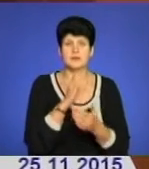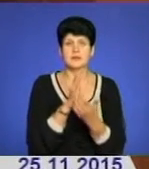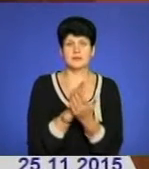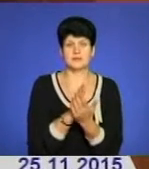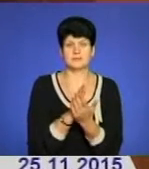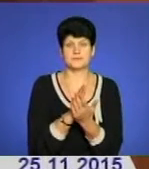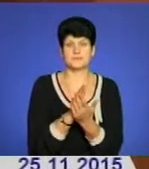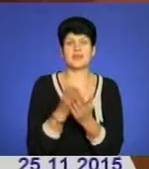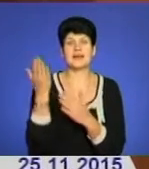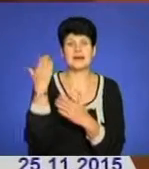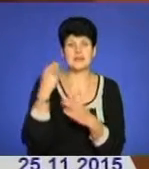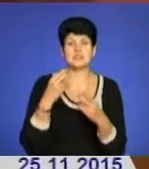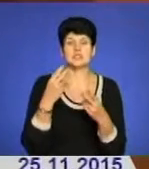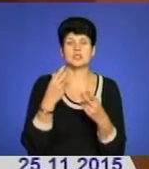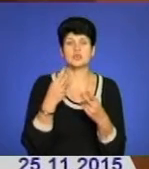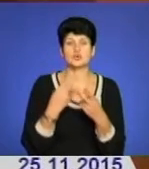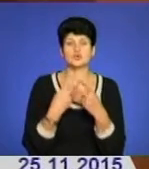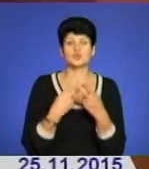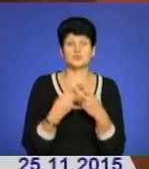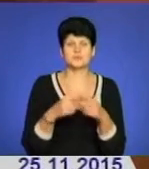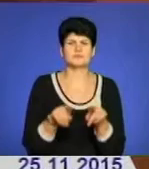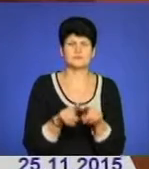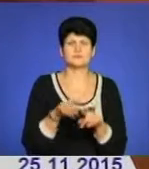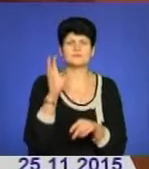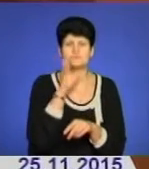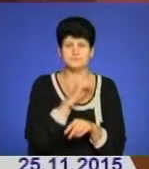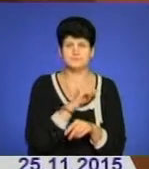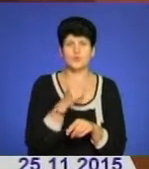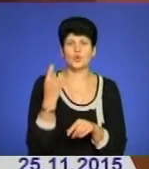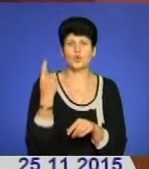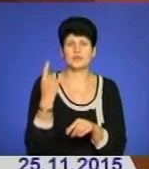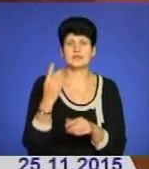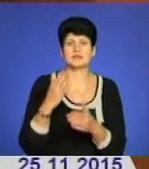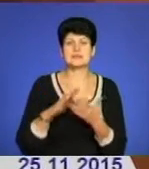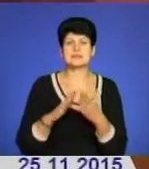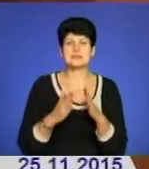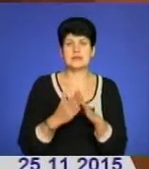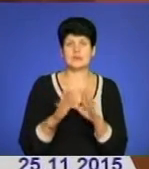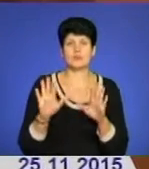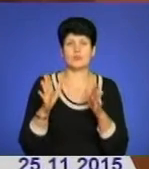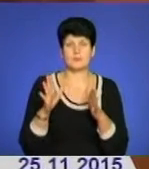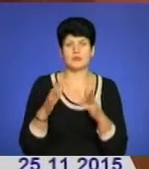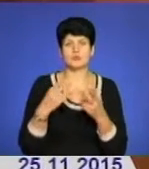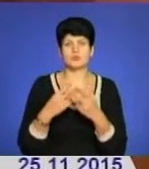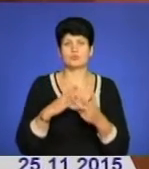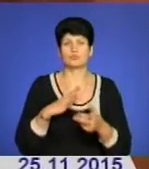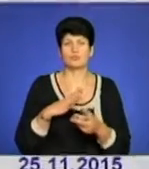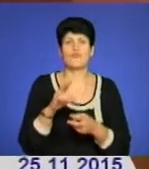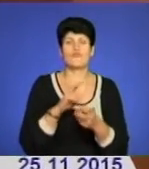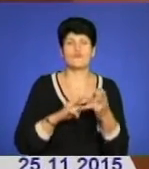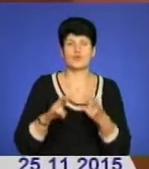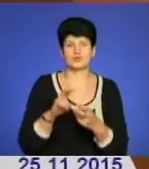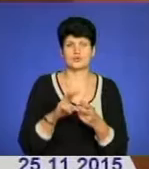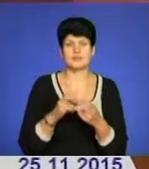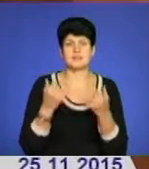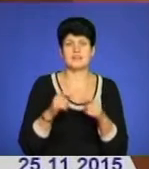раніше судимі за аналогічні мої нові злочини. Крім того, один з них станом на момент скоїння злочину перебував в розшуку. На